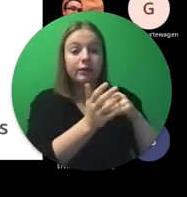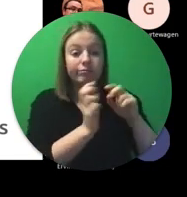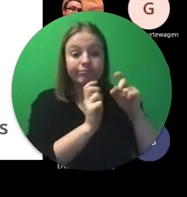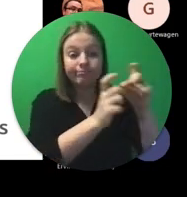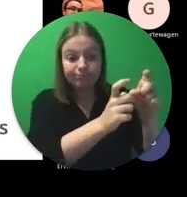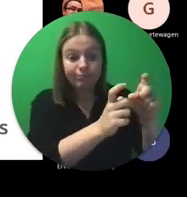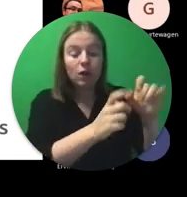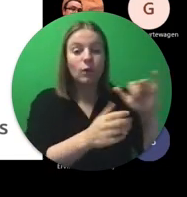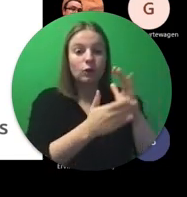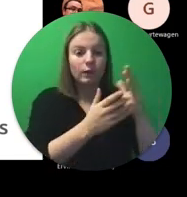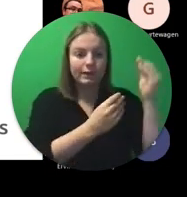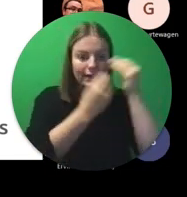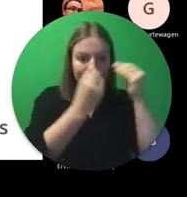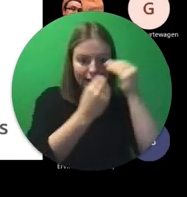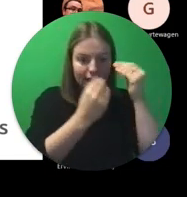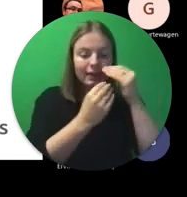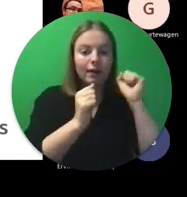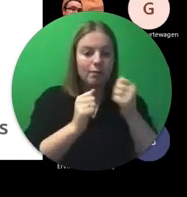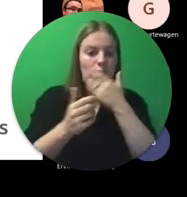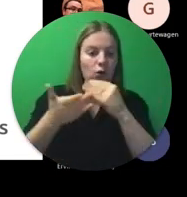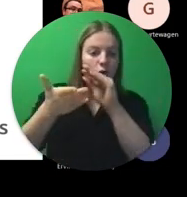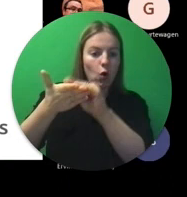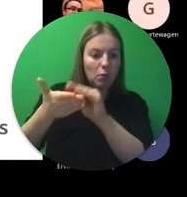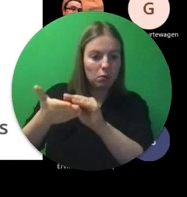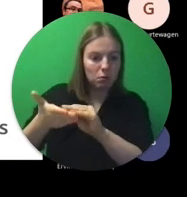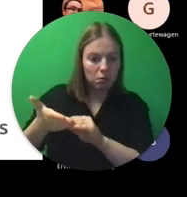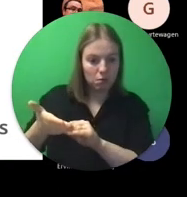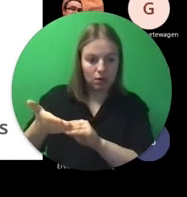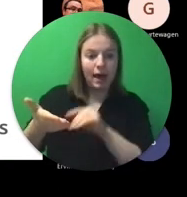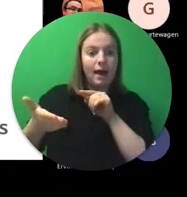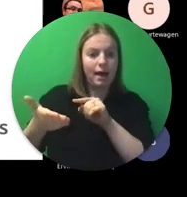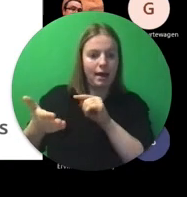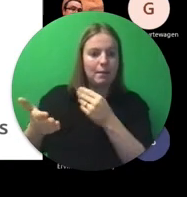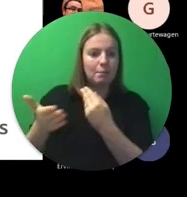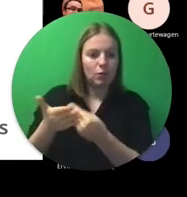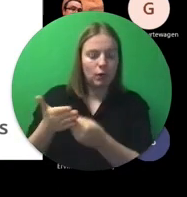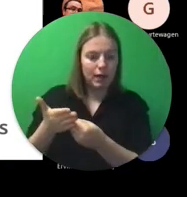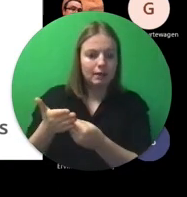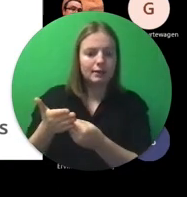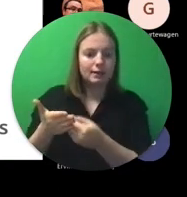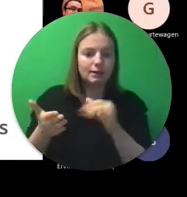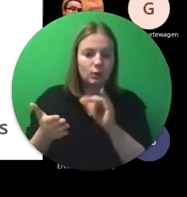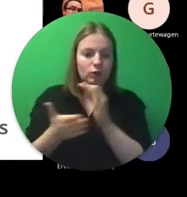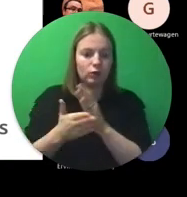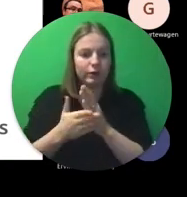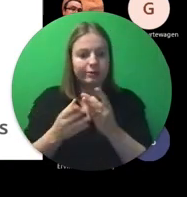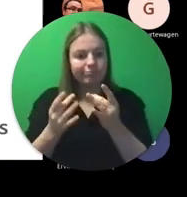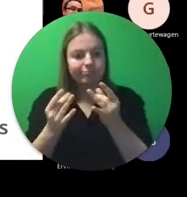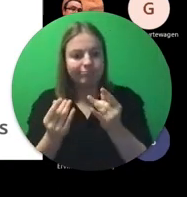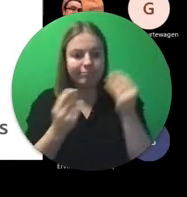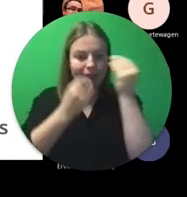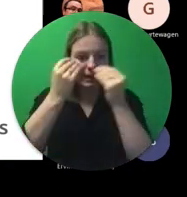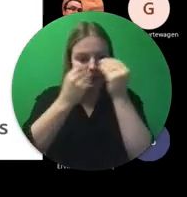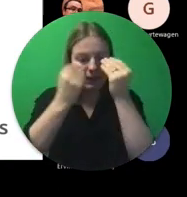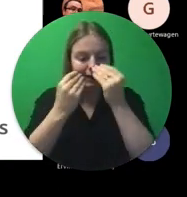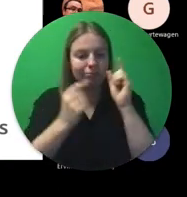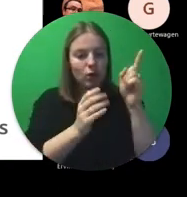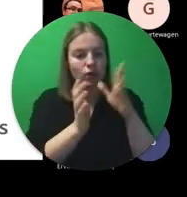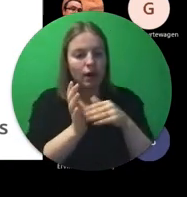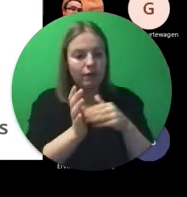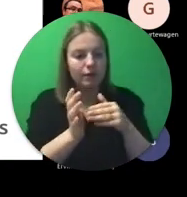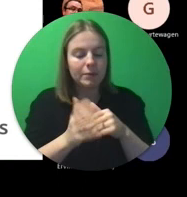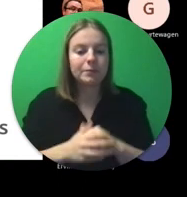wat je hebt bijgeleerd, kan je daar mooi in documenteren. En dat is eigenlijk dan een bewijs van jouw competenties tijdens die buitenlands ervaring.